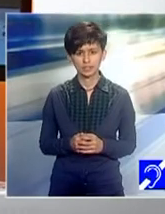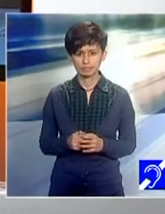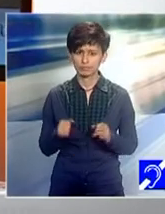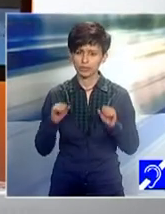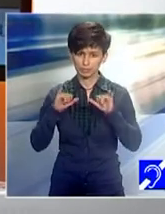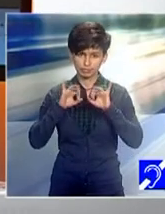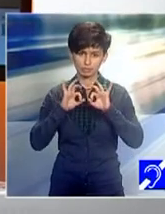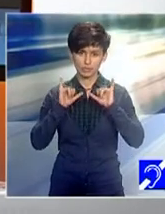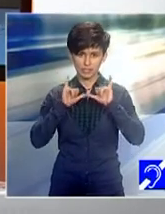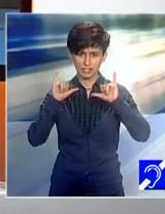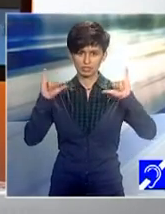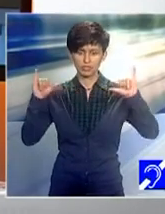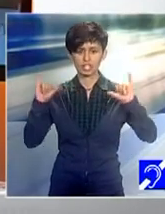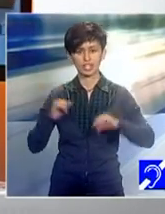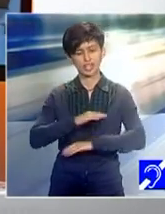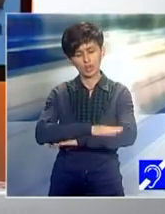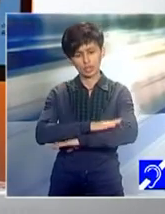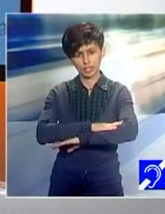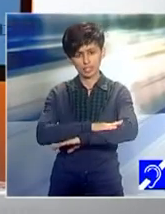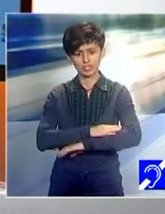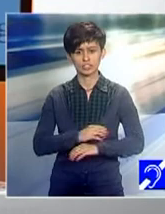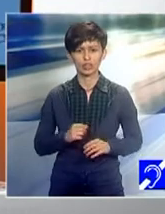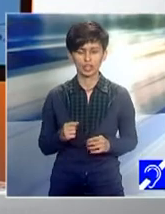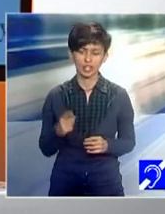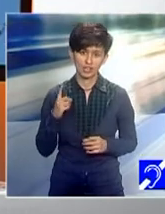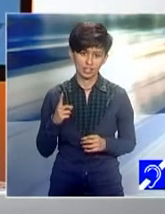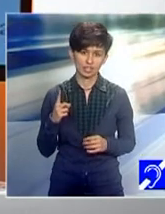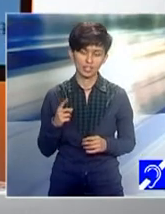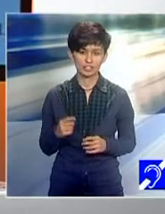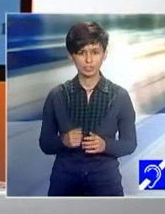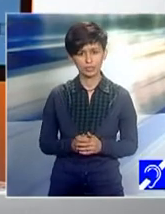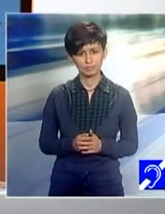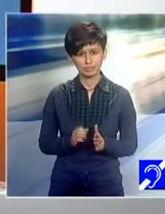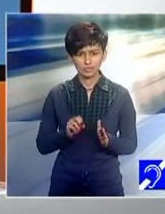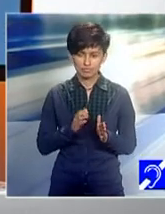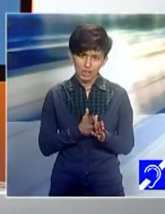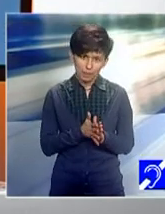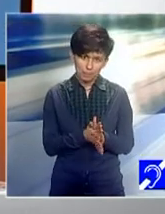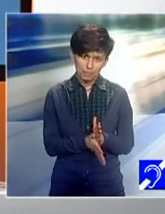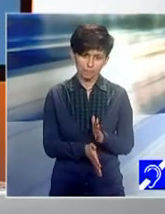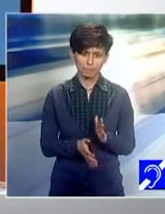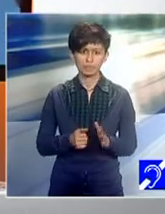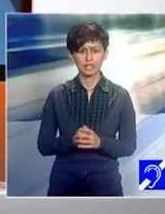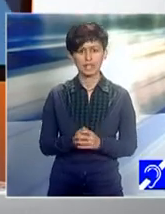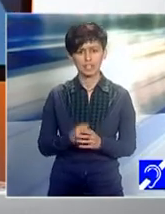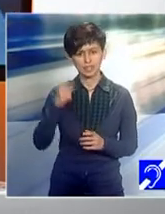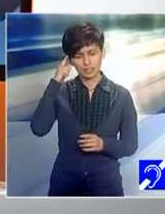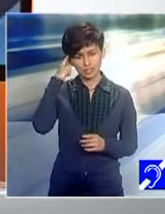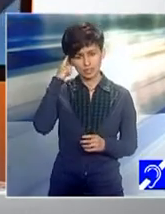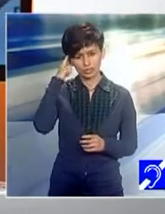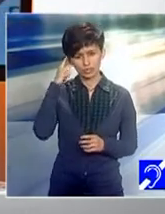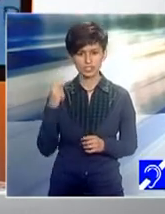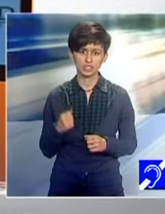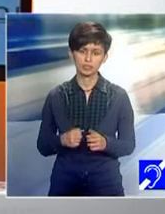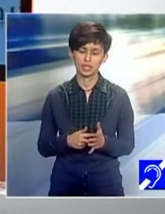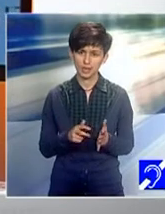în domeniul cercetării istorice sau neografici de teren, dar și o profundare a anumitor cunoștințe despre procesele istorice din